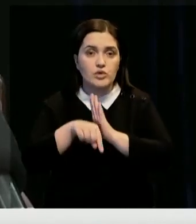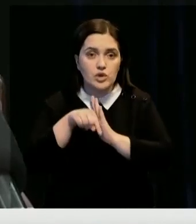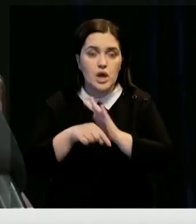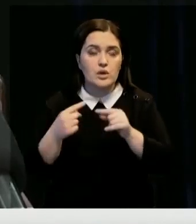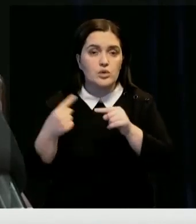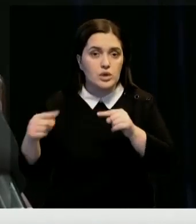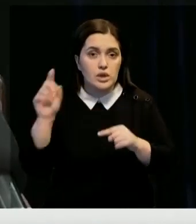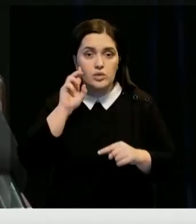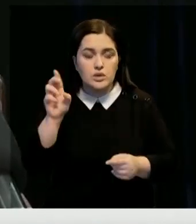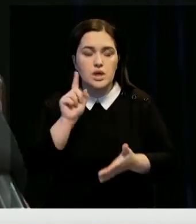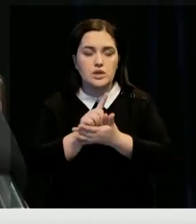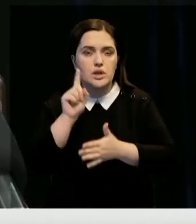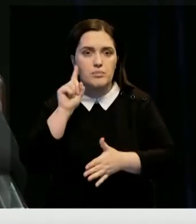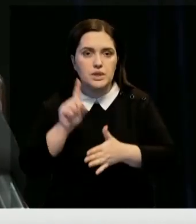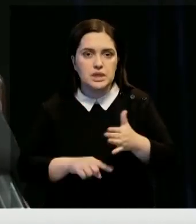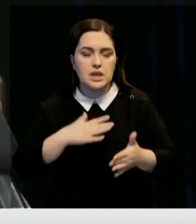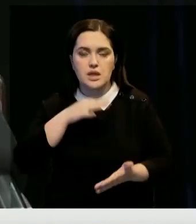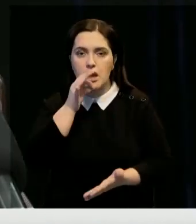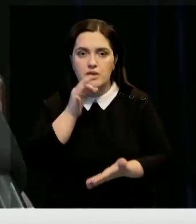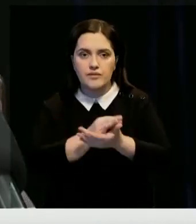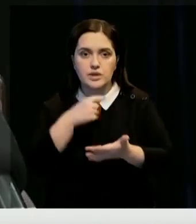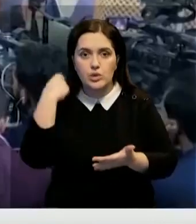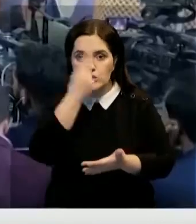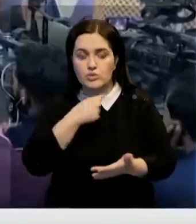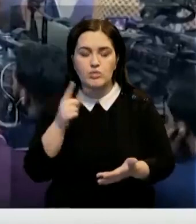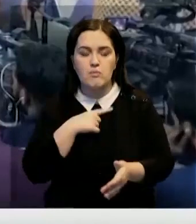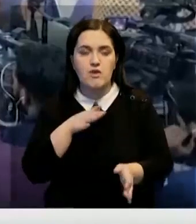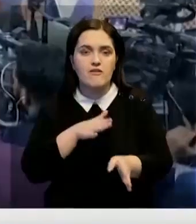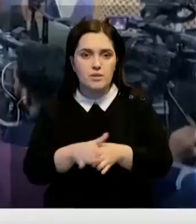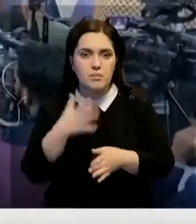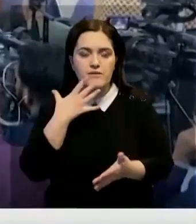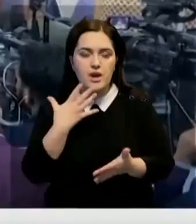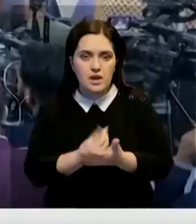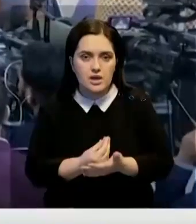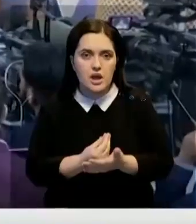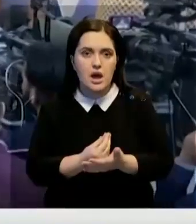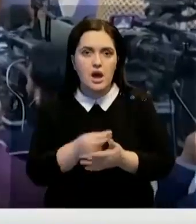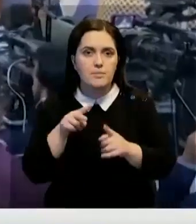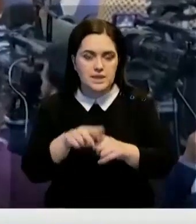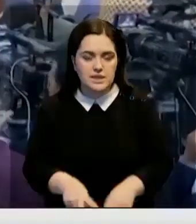другие государства должны признать нас ответственным лицом, чтобы мы выполняли свои обязательства.